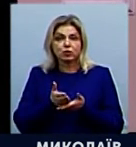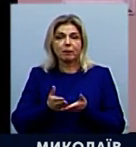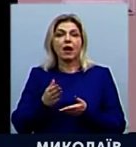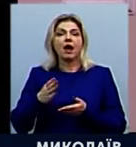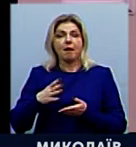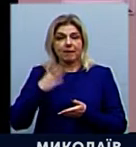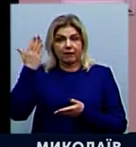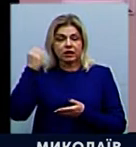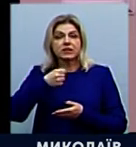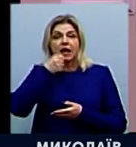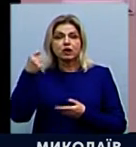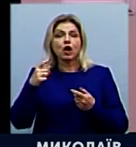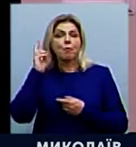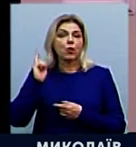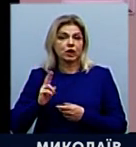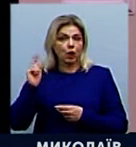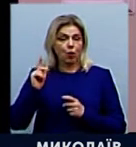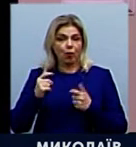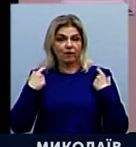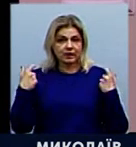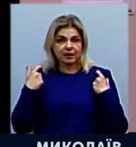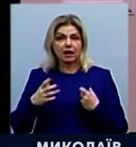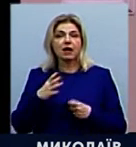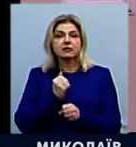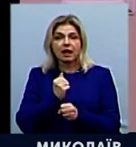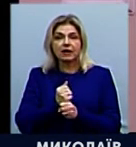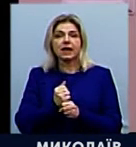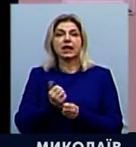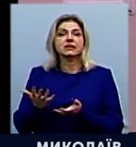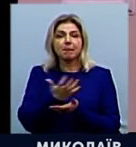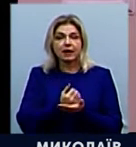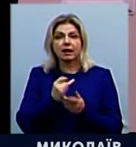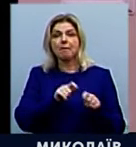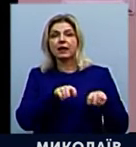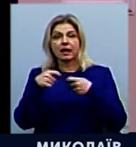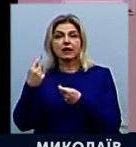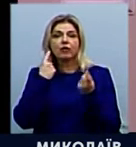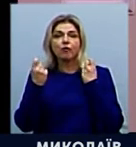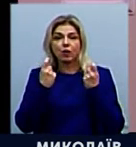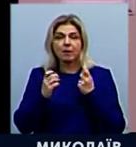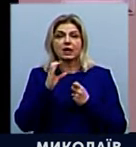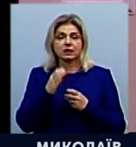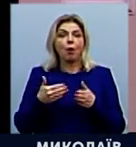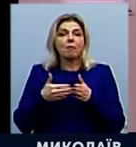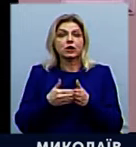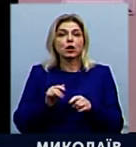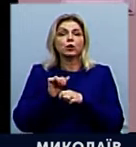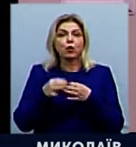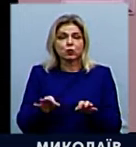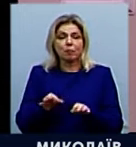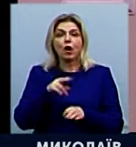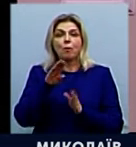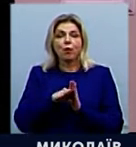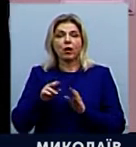старший морський офіцер та його посібники здійснювали збір і передачу інформацій з обмеженим доступом про функціонування